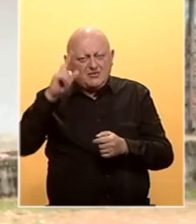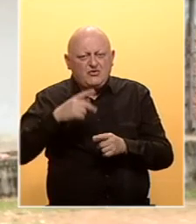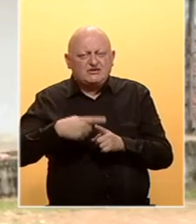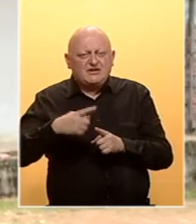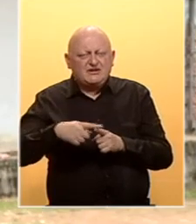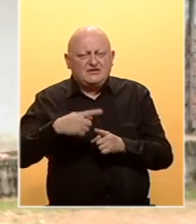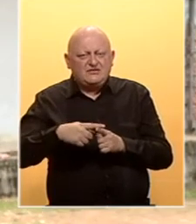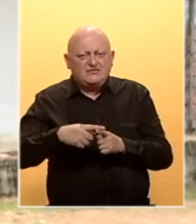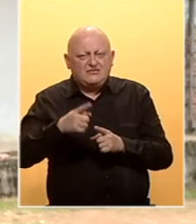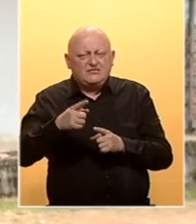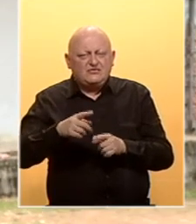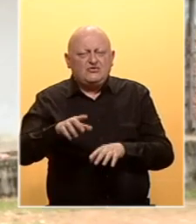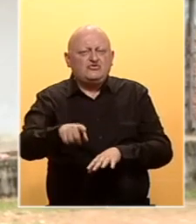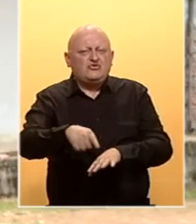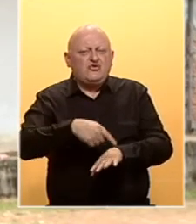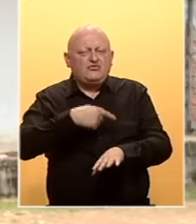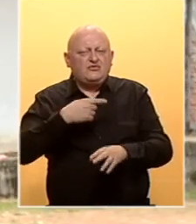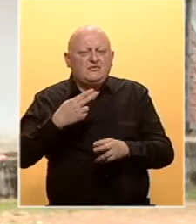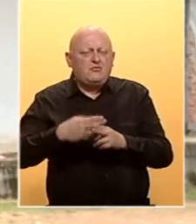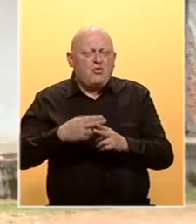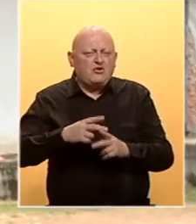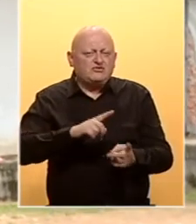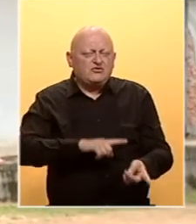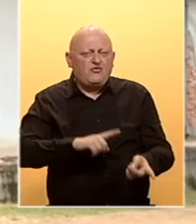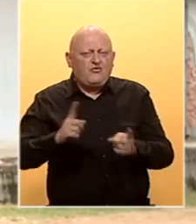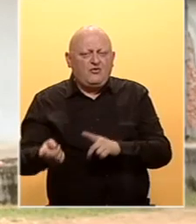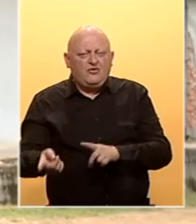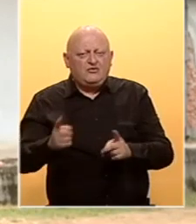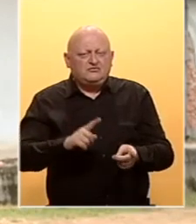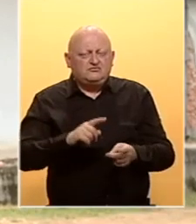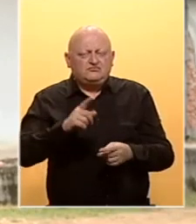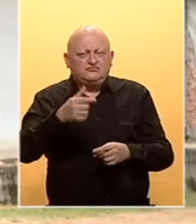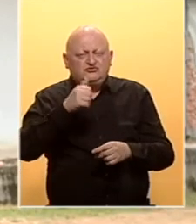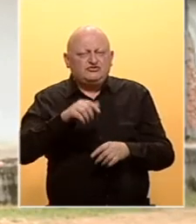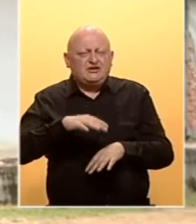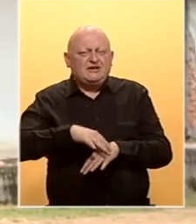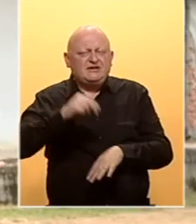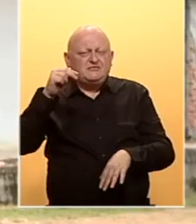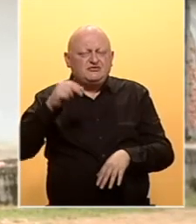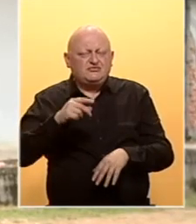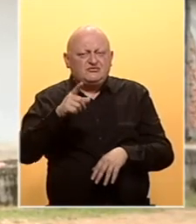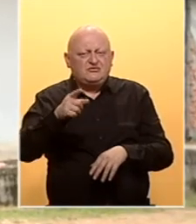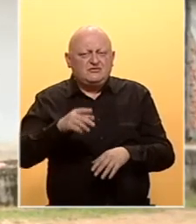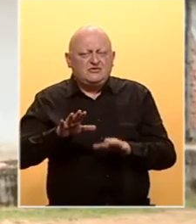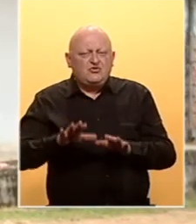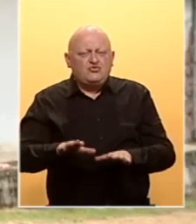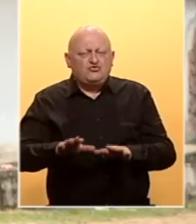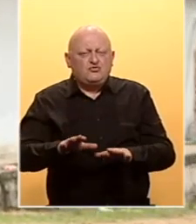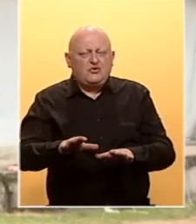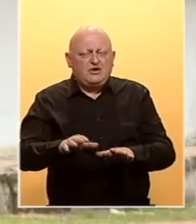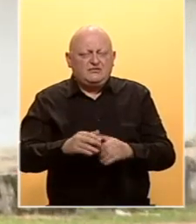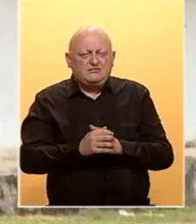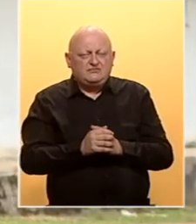razloga se to dugovlači, te bolesti, te ne znam šta sve ne izmišljaju, da to usporavaju,